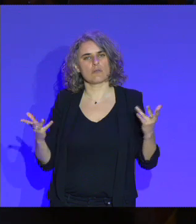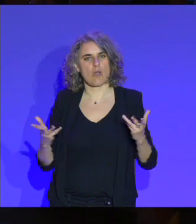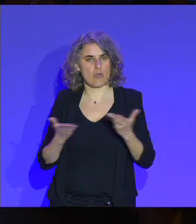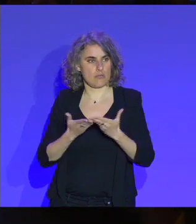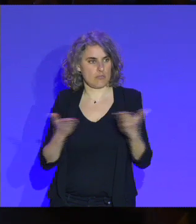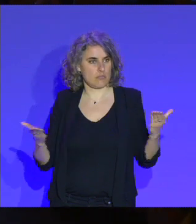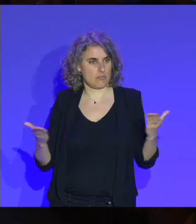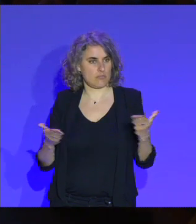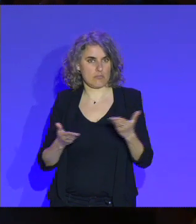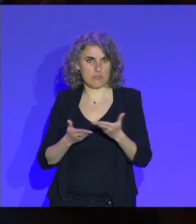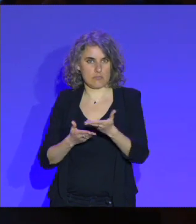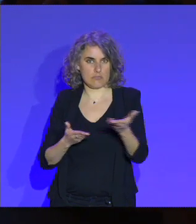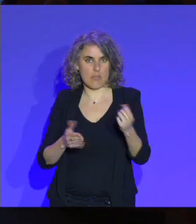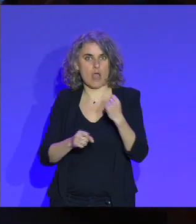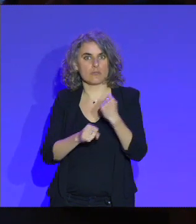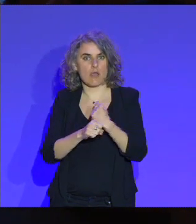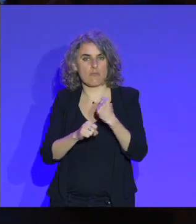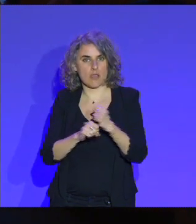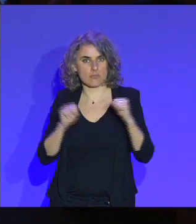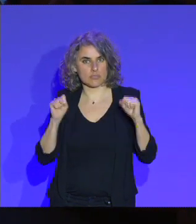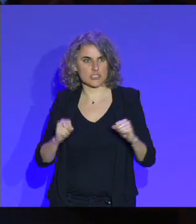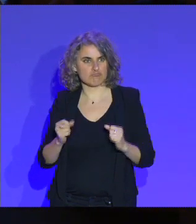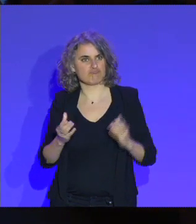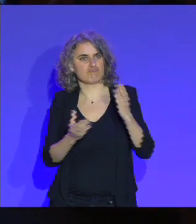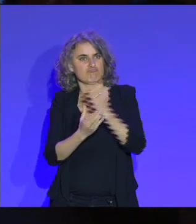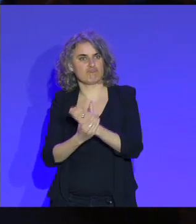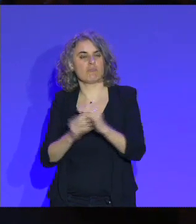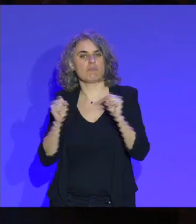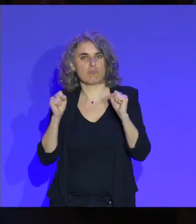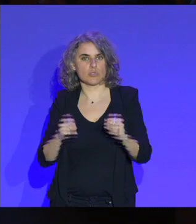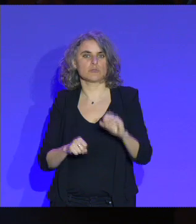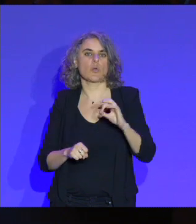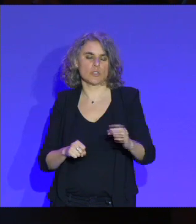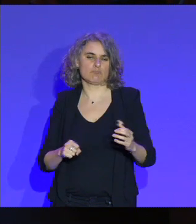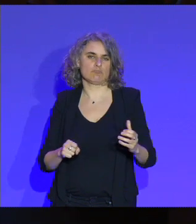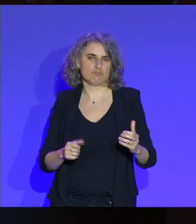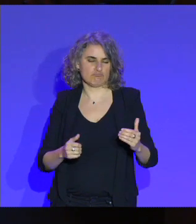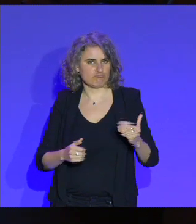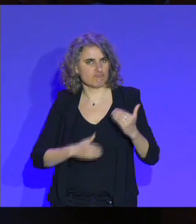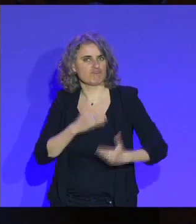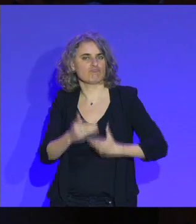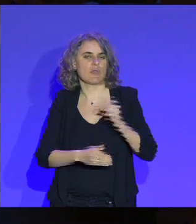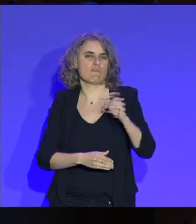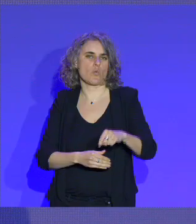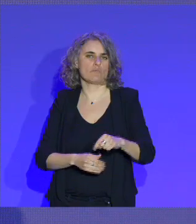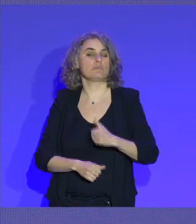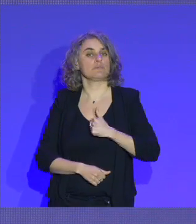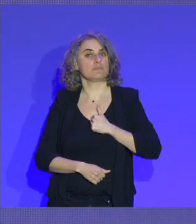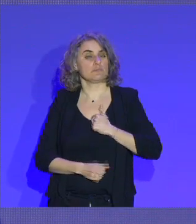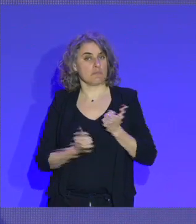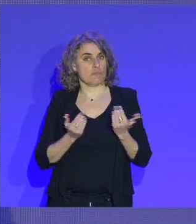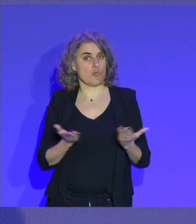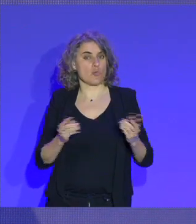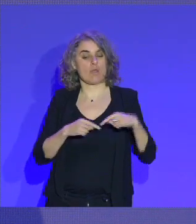de travailler, les capacités d'agir. Pour ma part, je propose que, dès